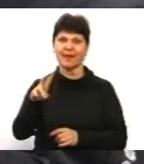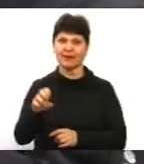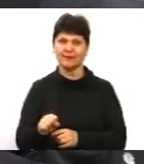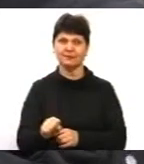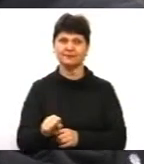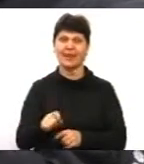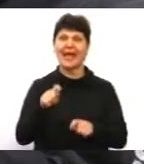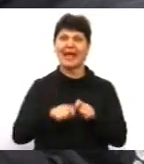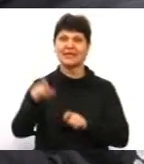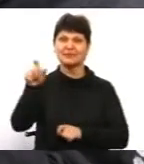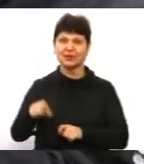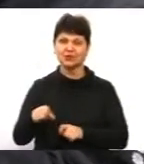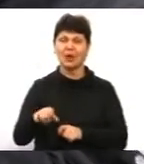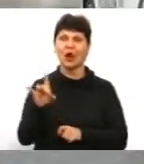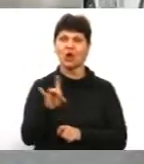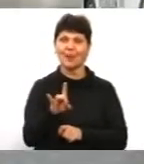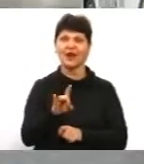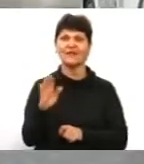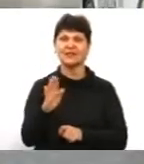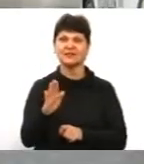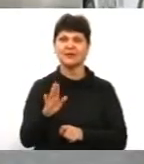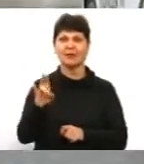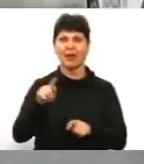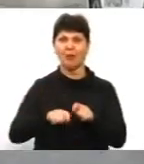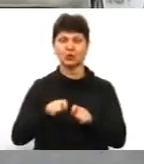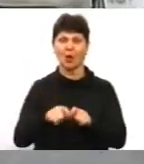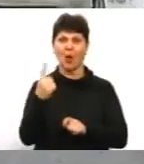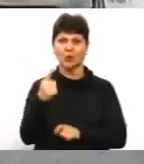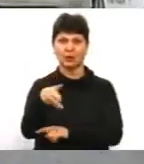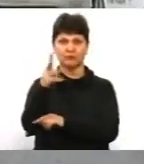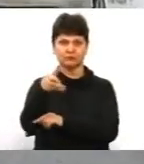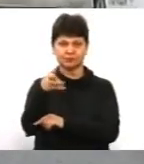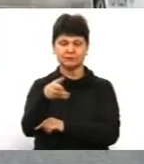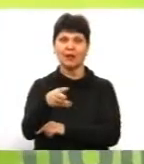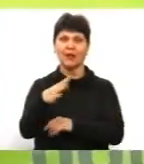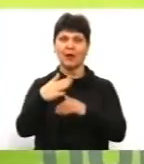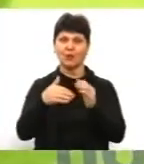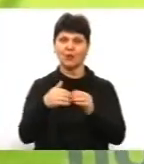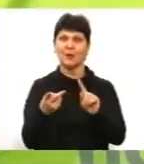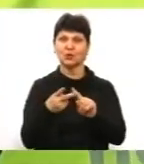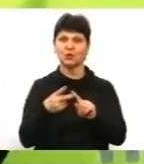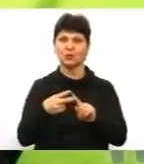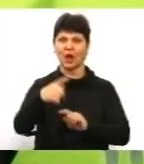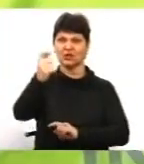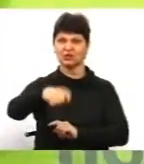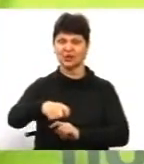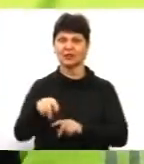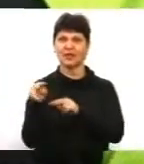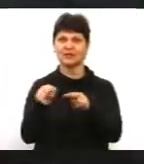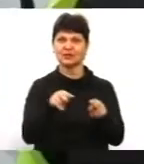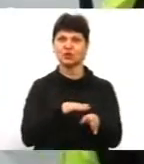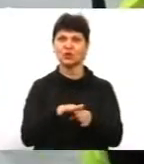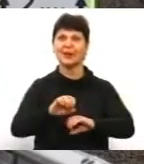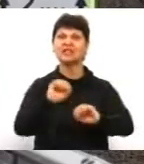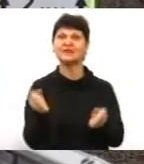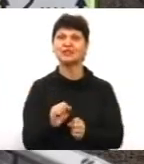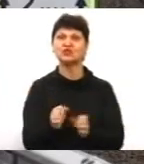Інспектори Роман та Владислав на патрулюванні. В одного в руках лазерний прилад трукам, в іншого – жезел. Вони стежать за дотриманням швидкісного